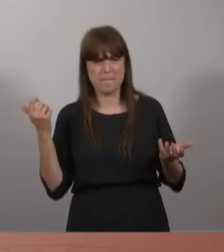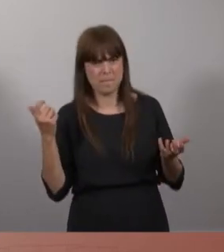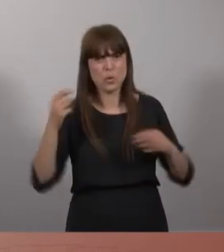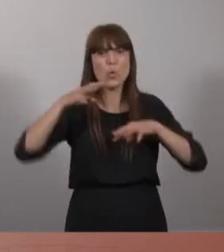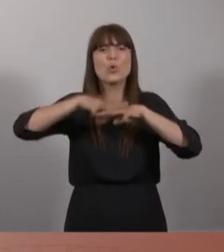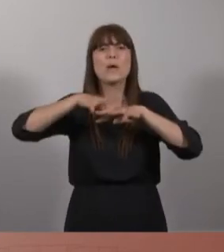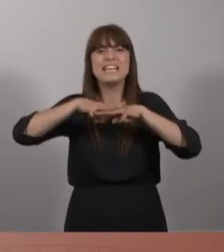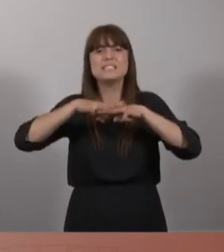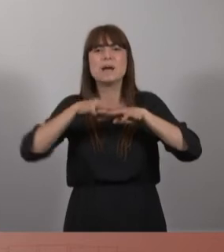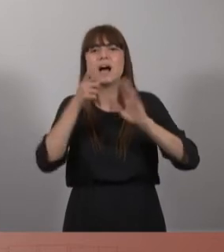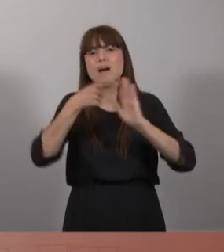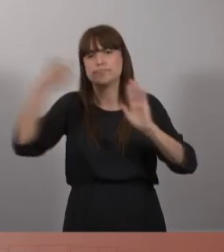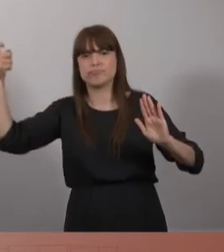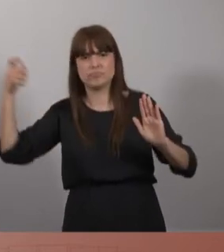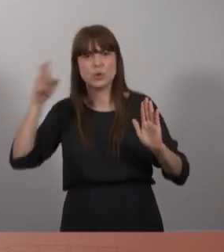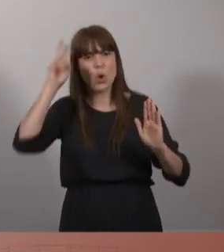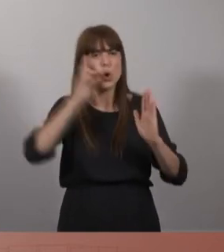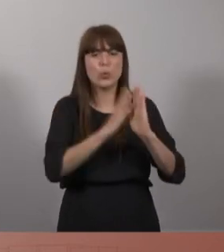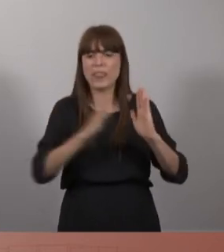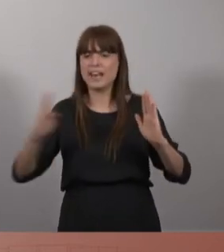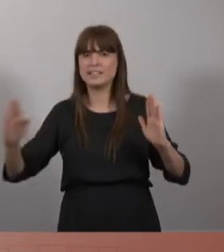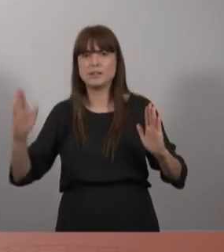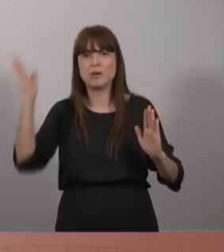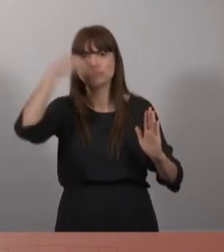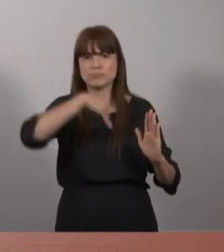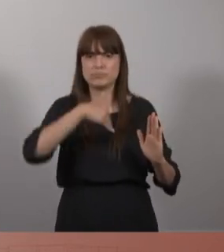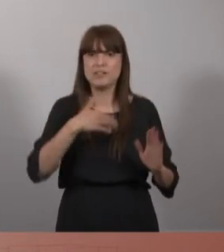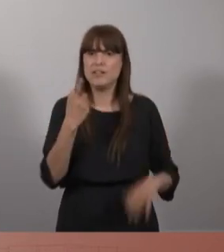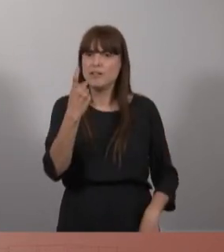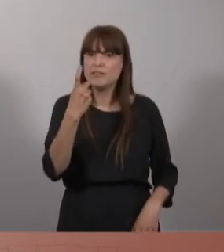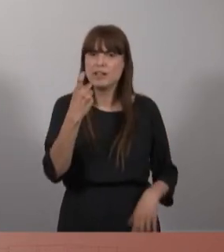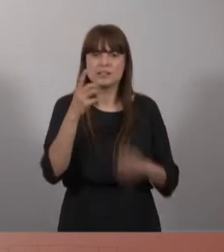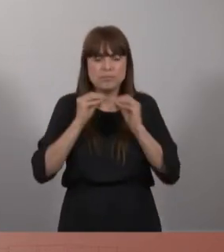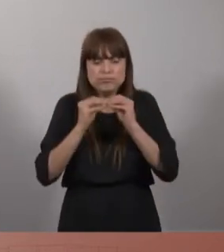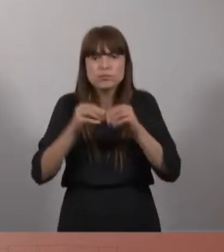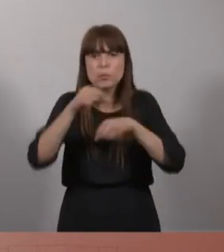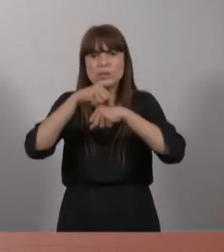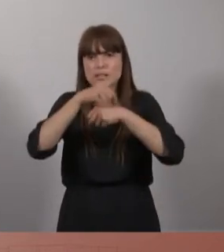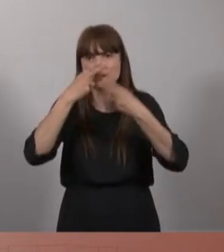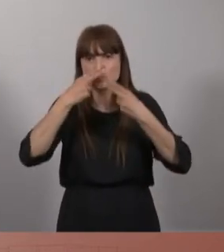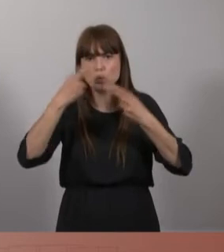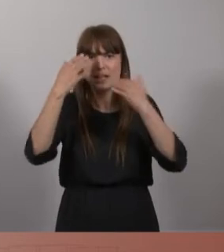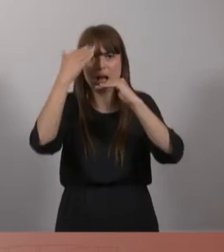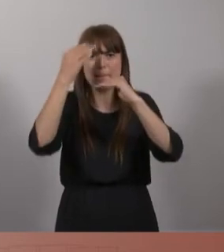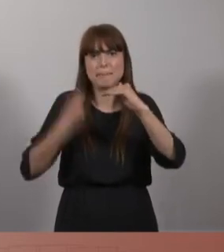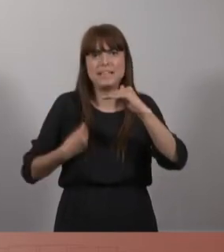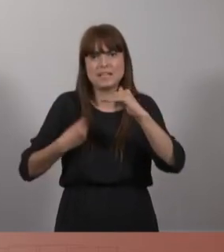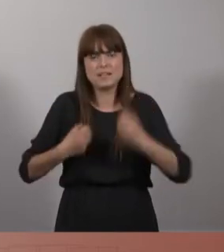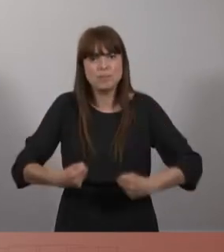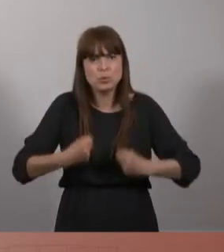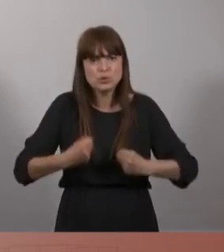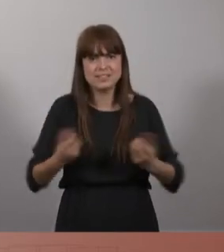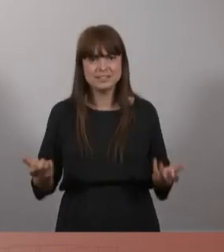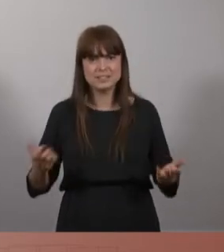urbanisme i una bona ordenació no tindrem polítiques públiques d'habitatge potents. De l'ús sectorial, de la